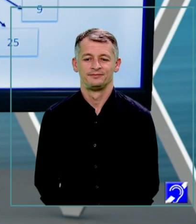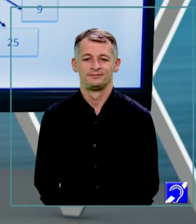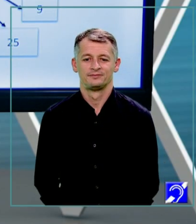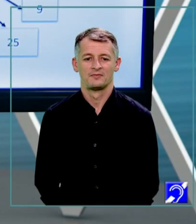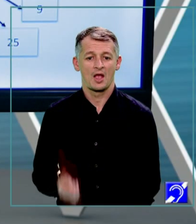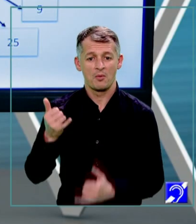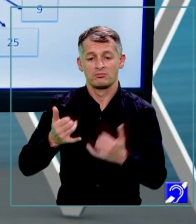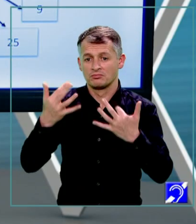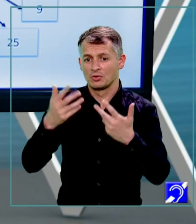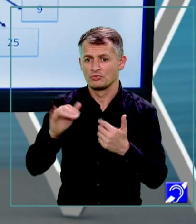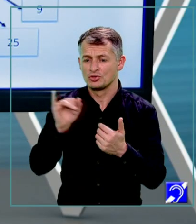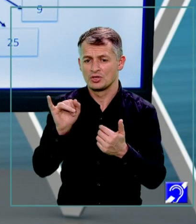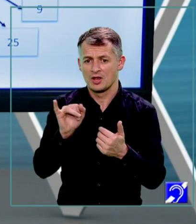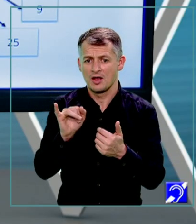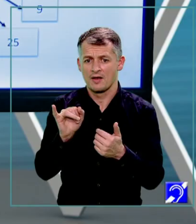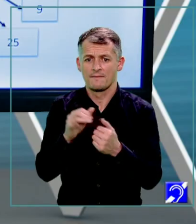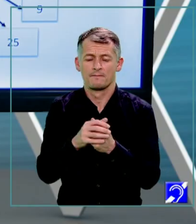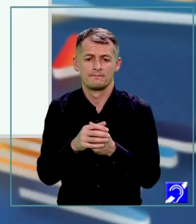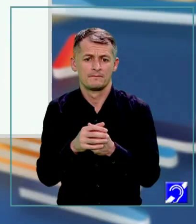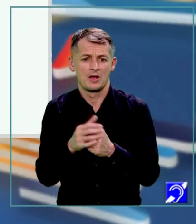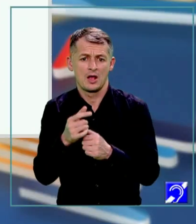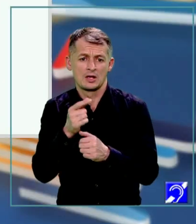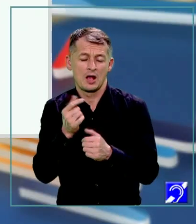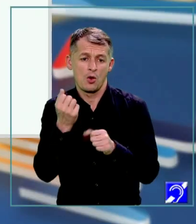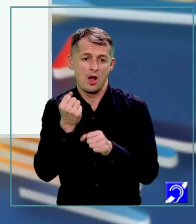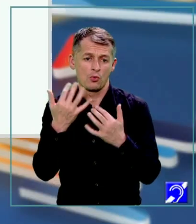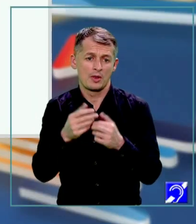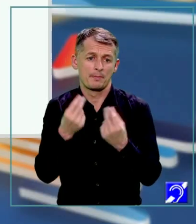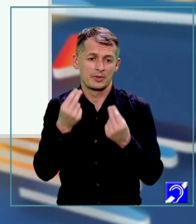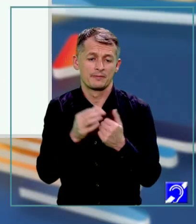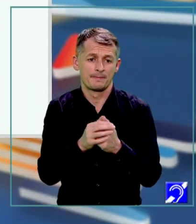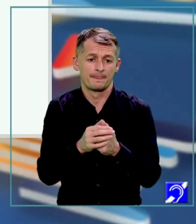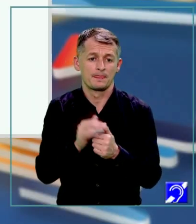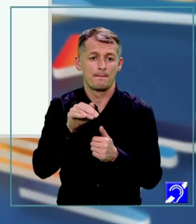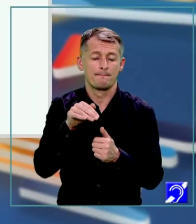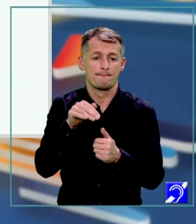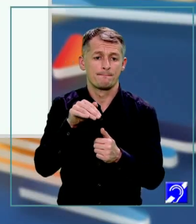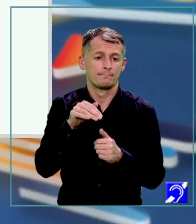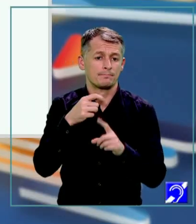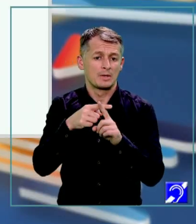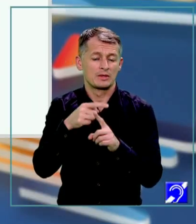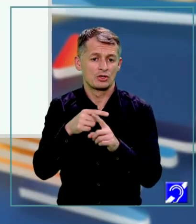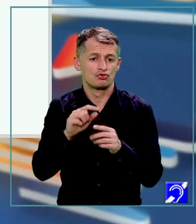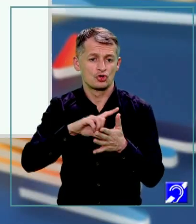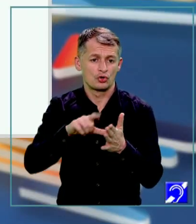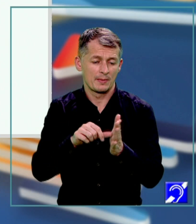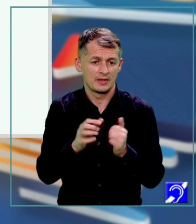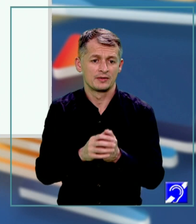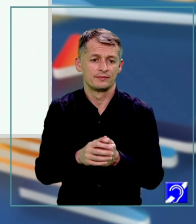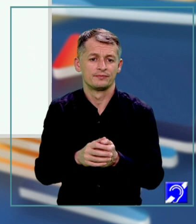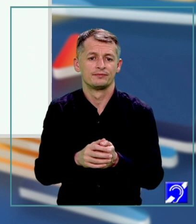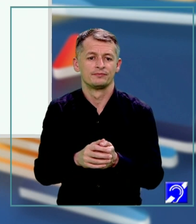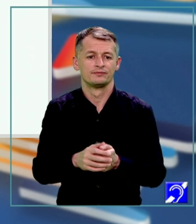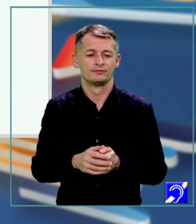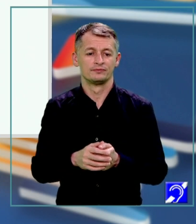ceea ce ne-a cerut enunțul, media geometrică. Media geometrică înseamnă radical din produsul celor două numere. În